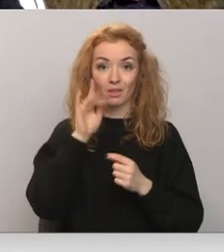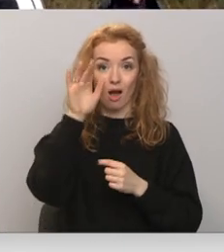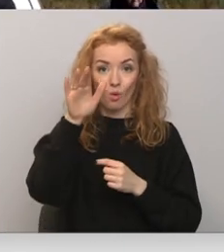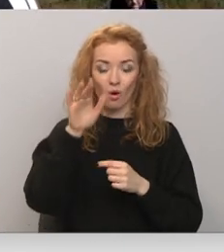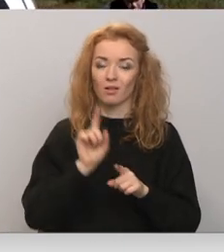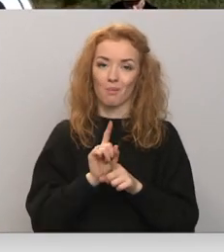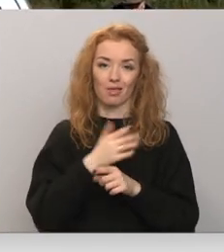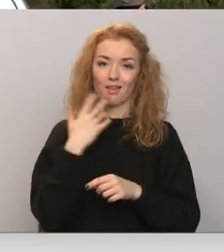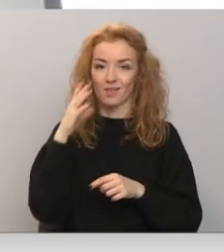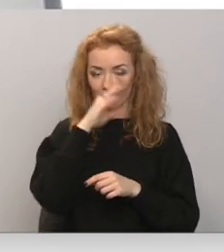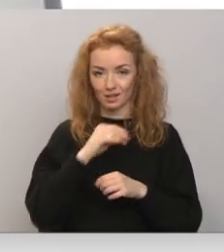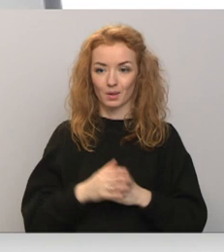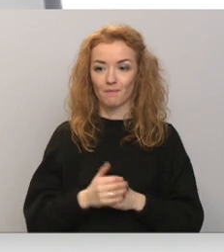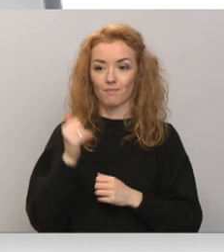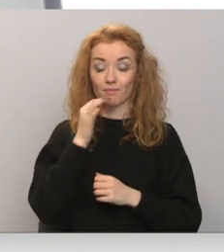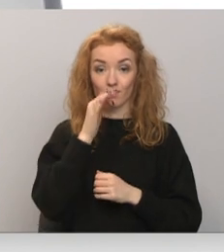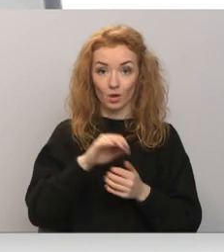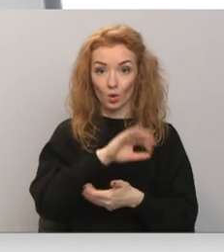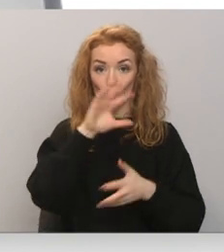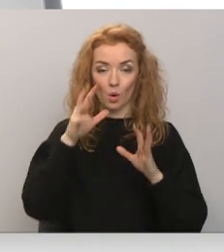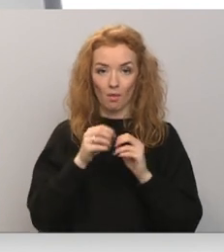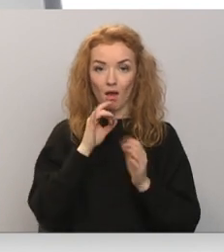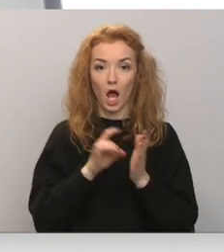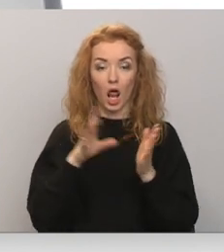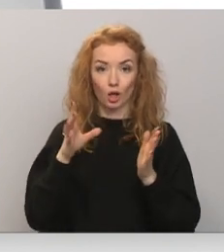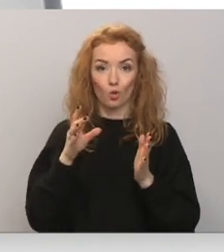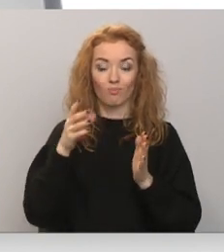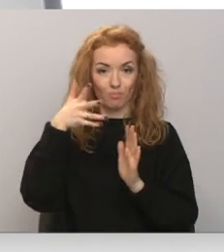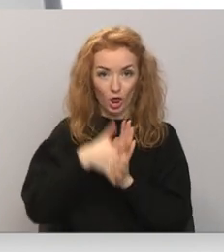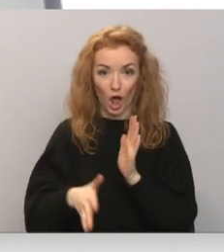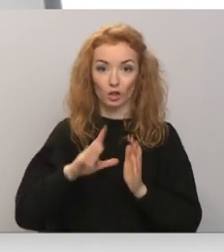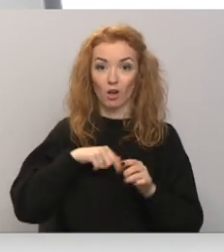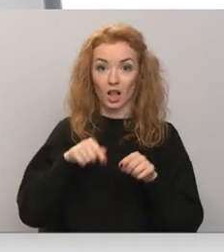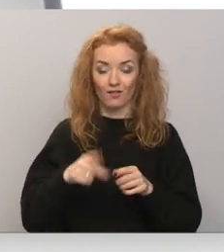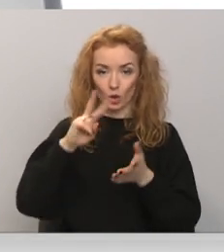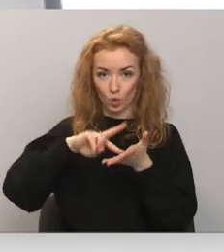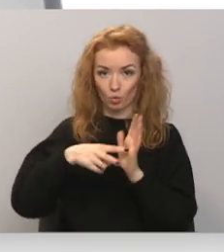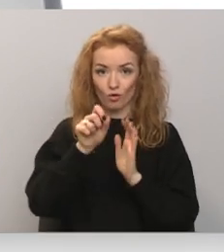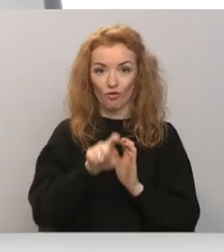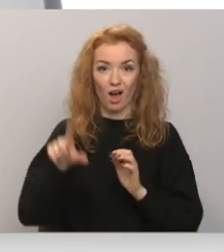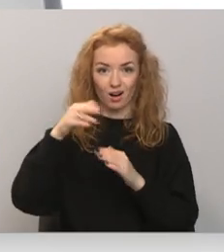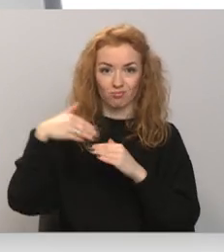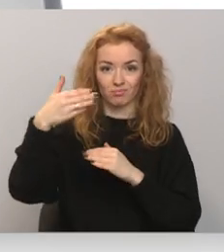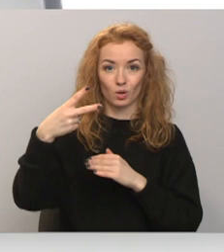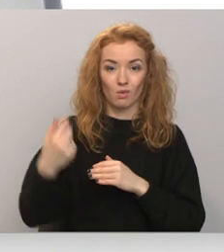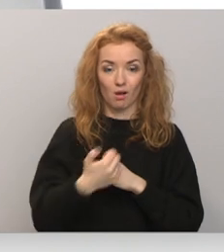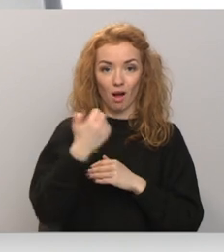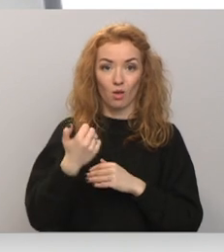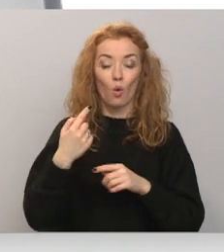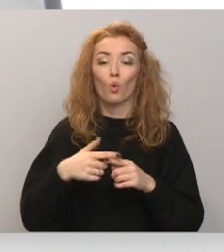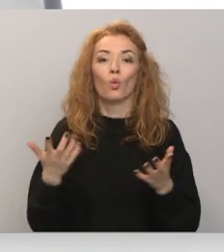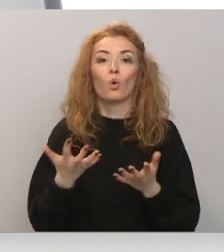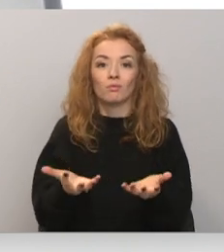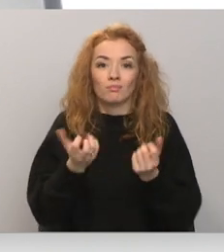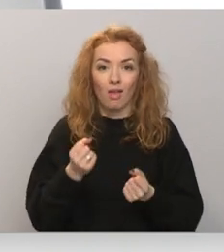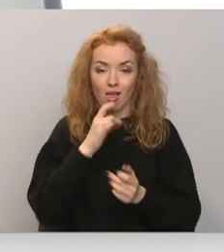nebūšot iespējams. Nozīmē, ka kopējais elektroenerģijas patēriņš Latvijā dubultosies nākamo 20 gadu laikā, un no kaut kurienas tā elektrībai būs